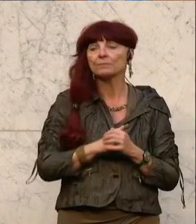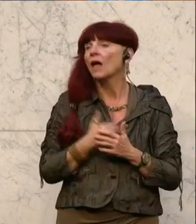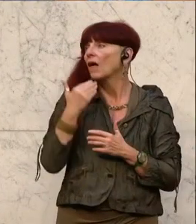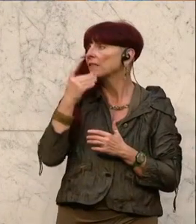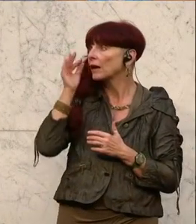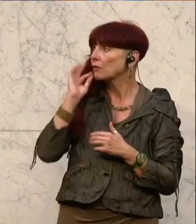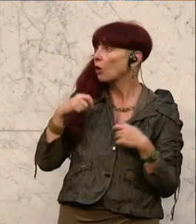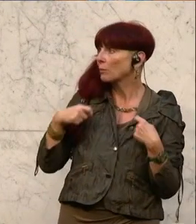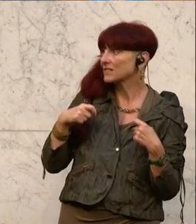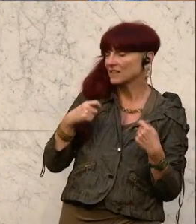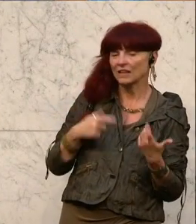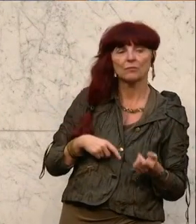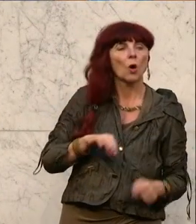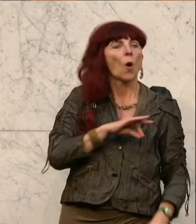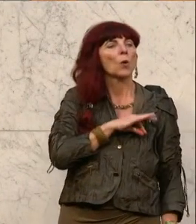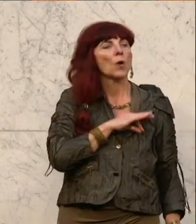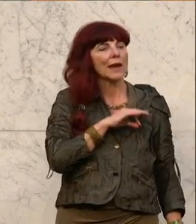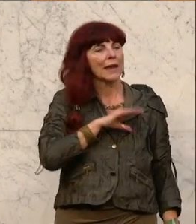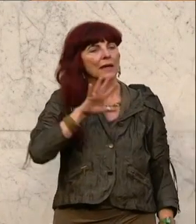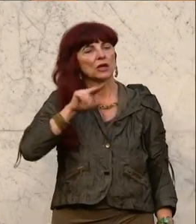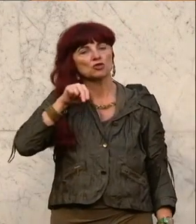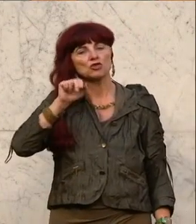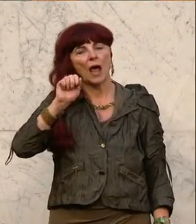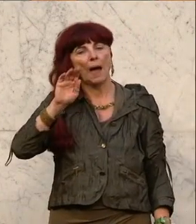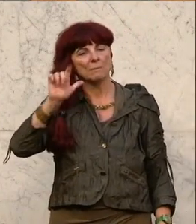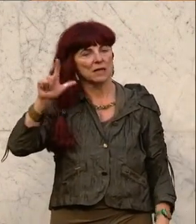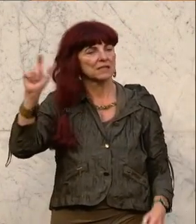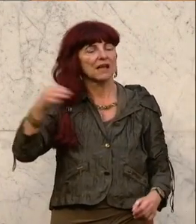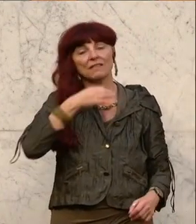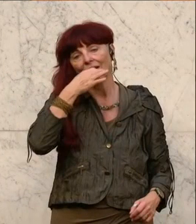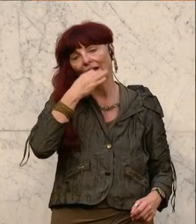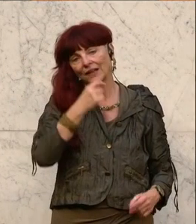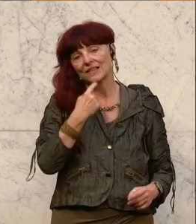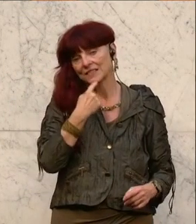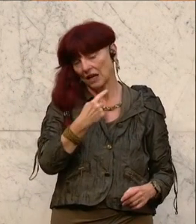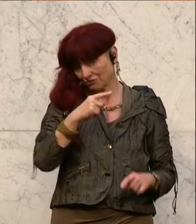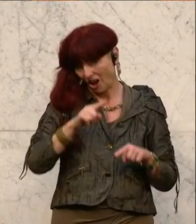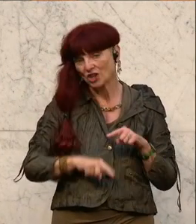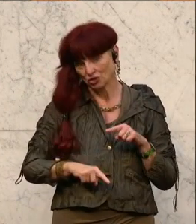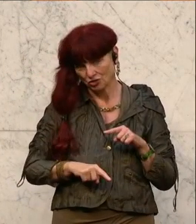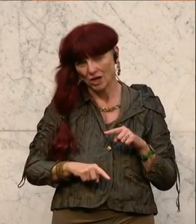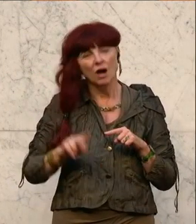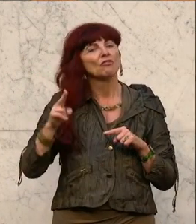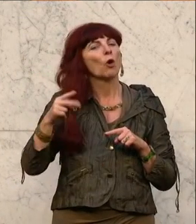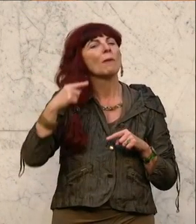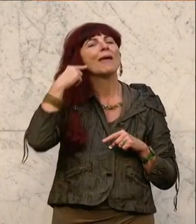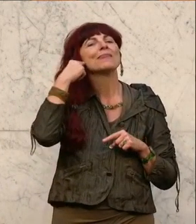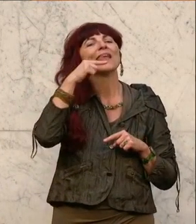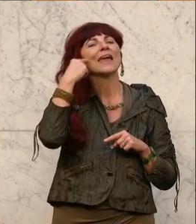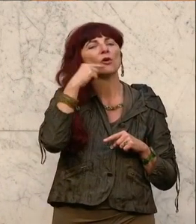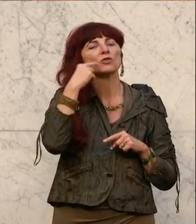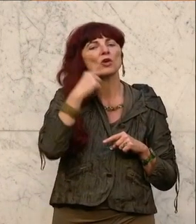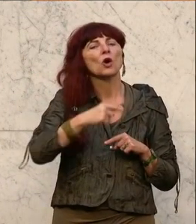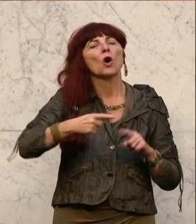Kollege Schnabel hat in seiner Rede behauptet, fälschlicherweise behauptet, dass die Neos sich für zusätzliche